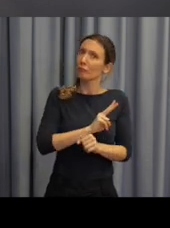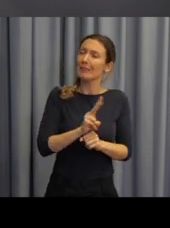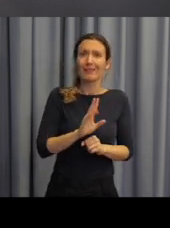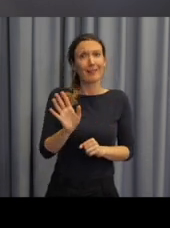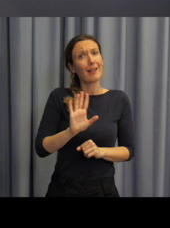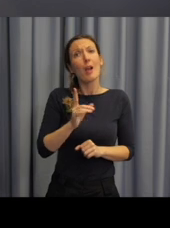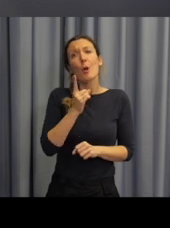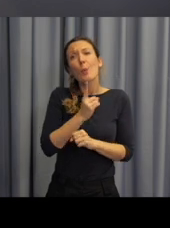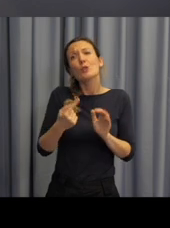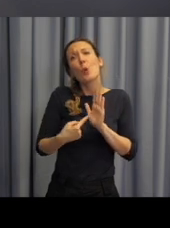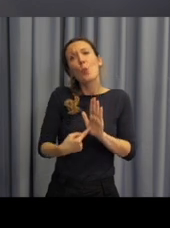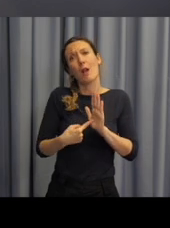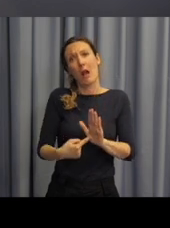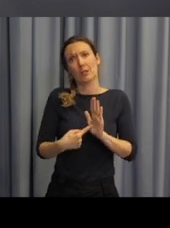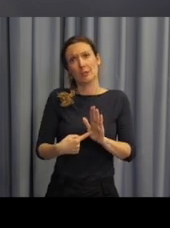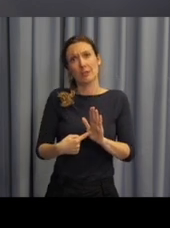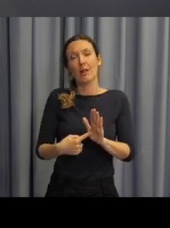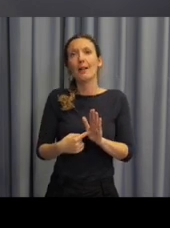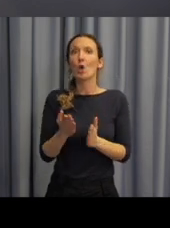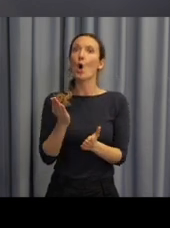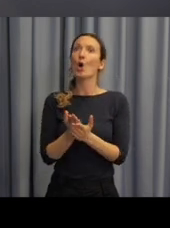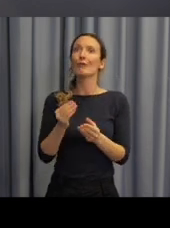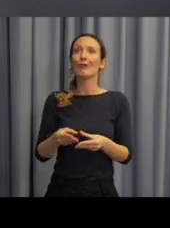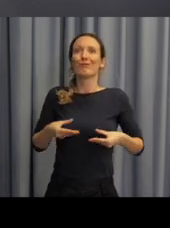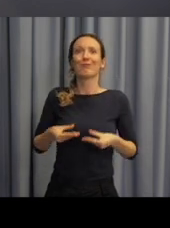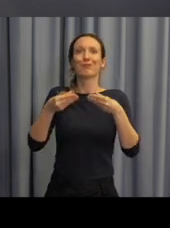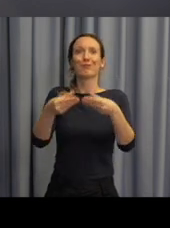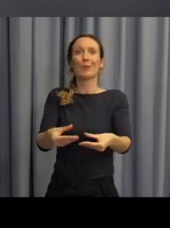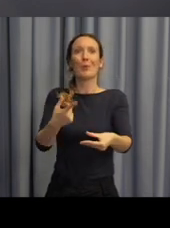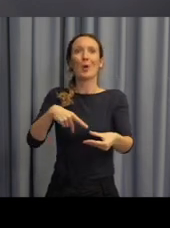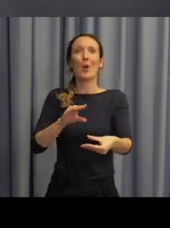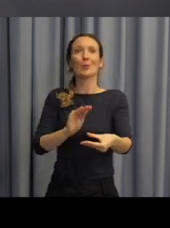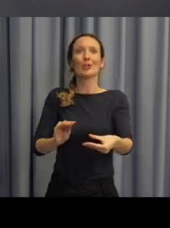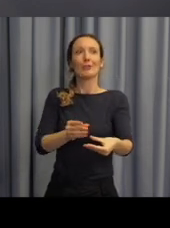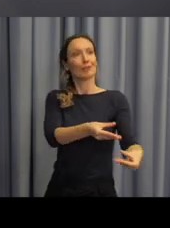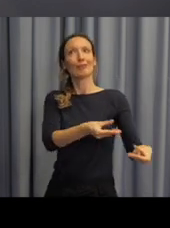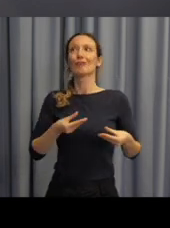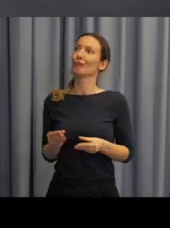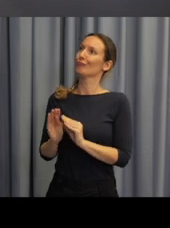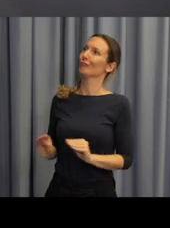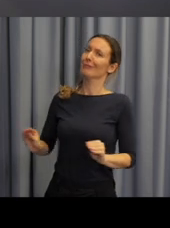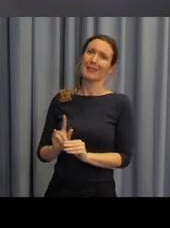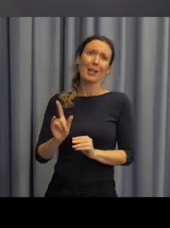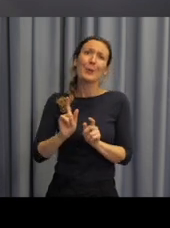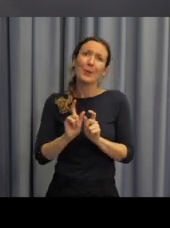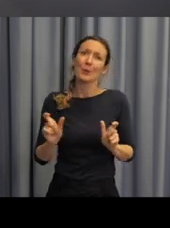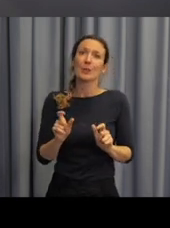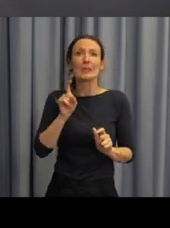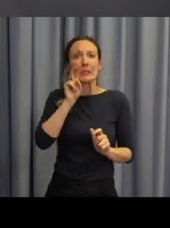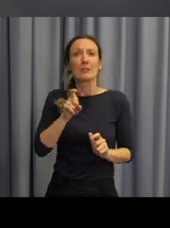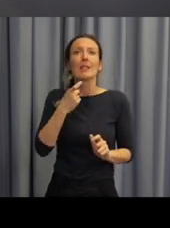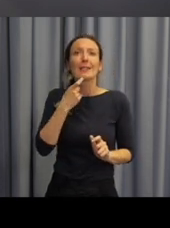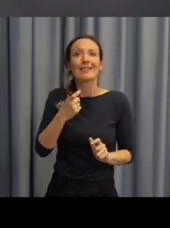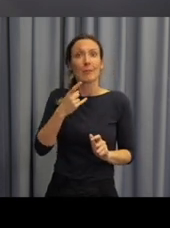ukázky. Nejsou to ani hotové pomocky pro učitele, protože jedna z věcí, na kterou klademe velký důraz, je individuální